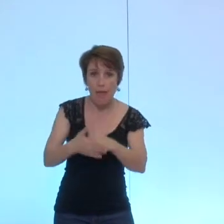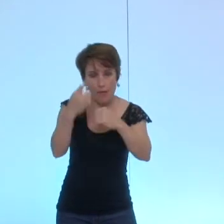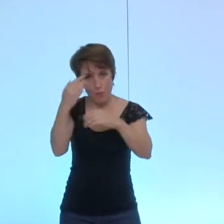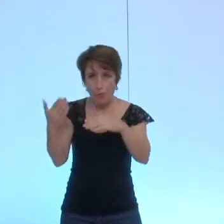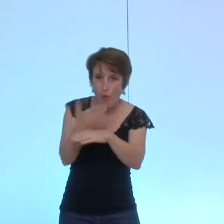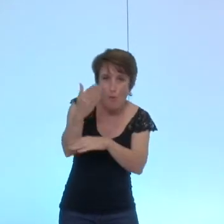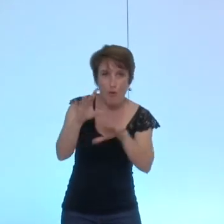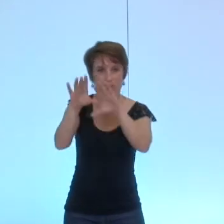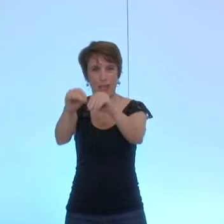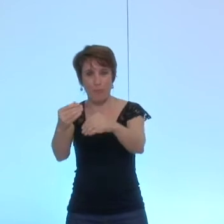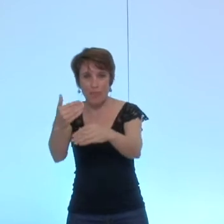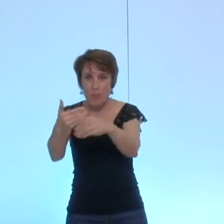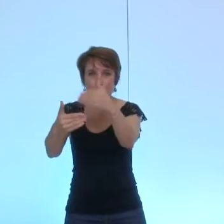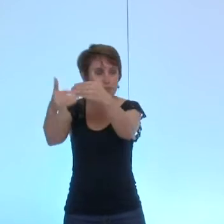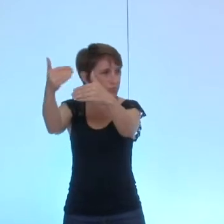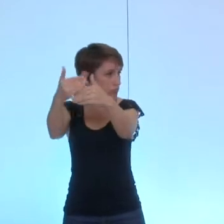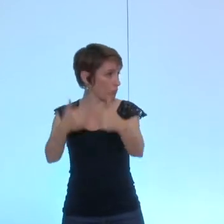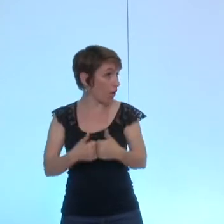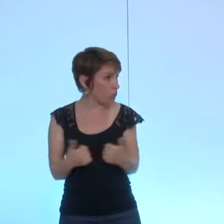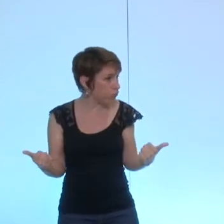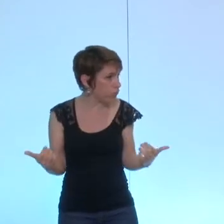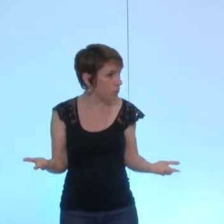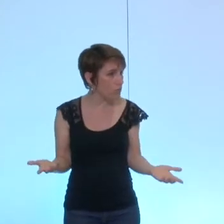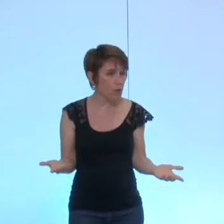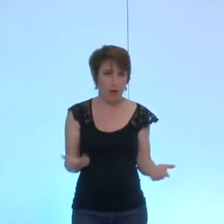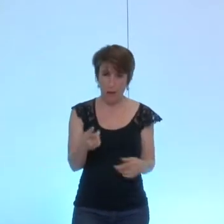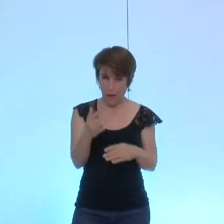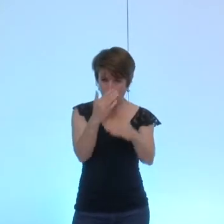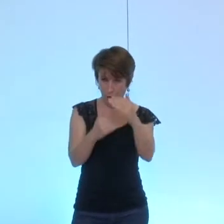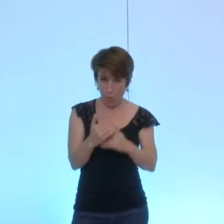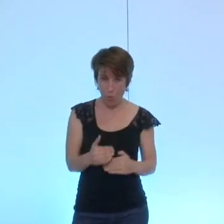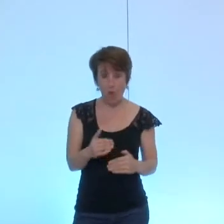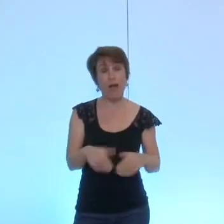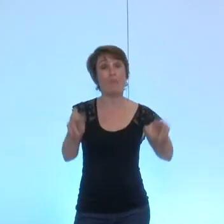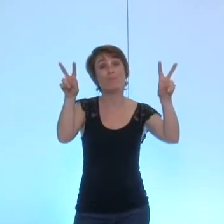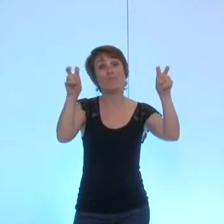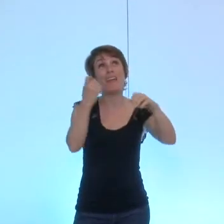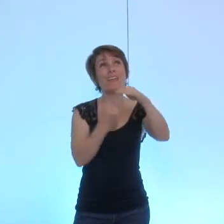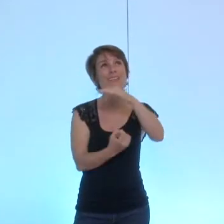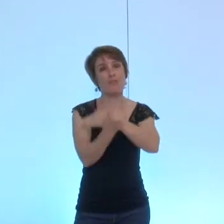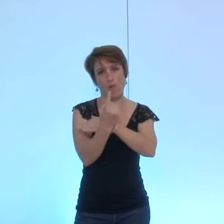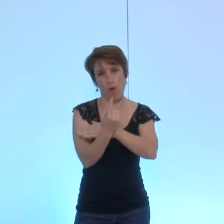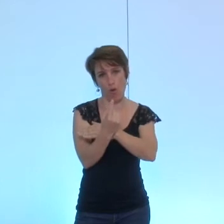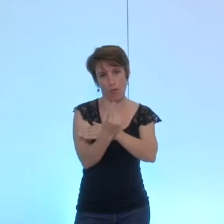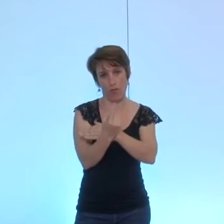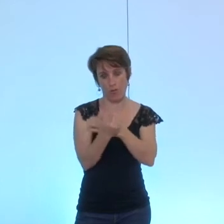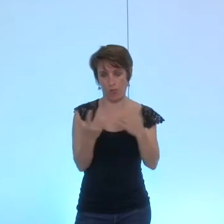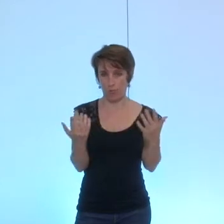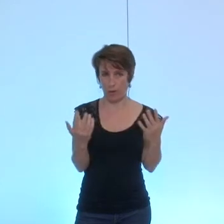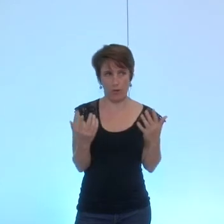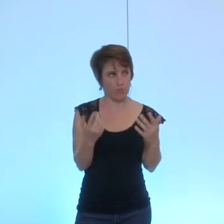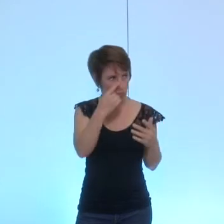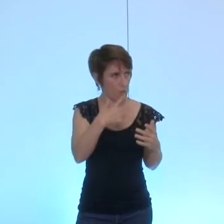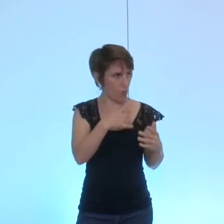bien pire en ficelant ce programme de cette façon là ce programme dit innovant d'habitat vous favorisez la